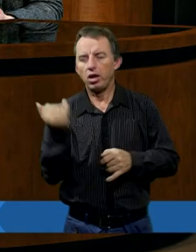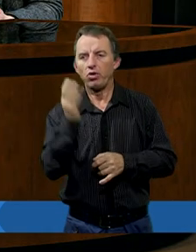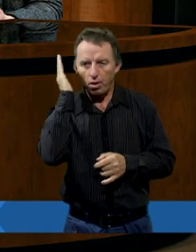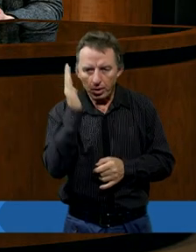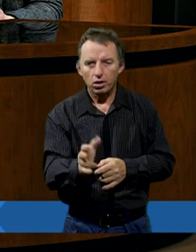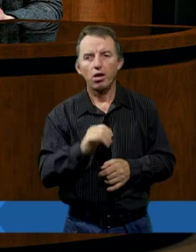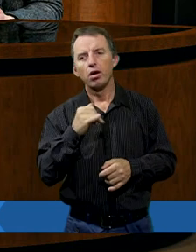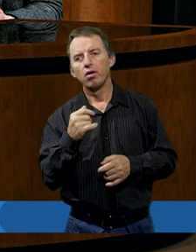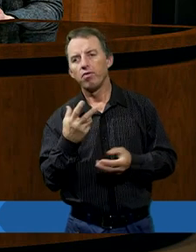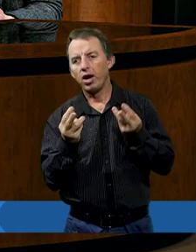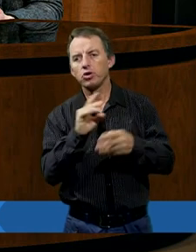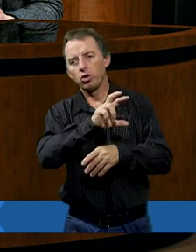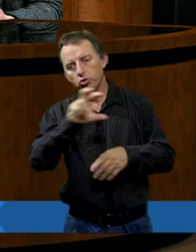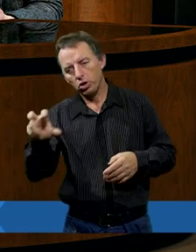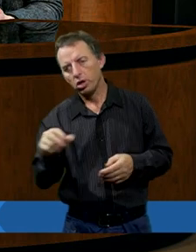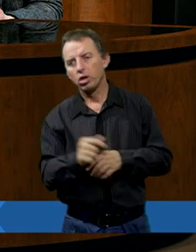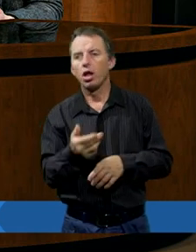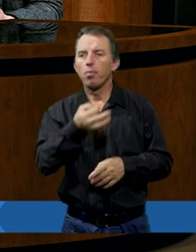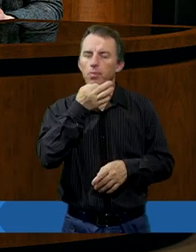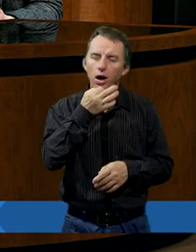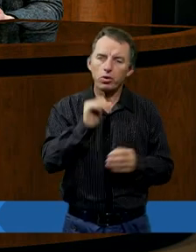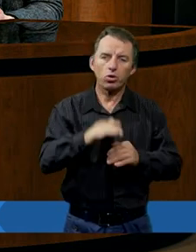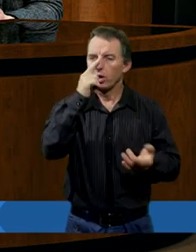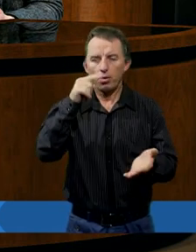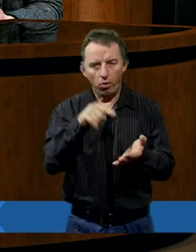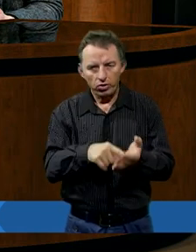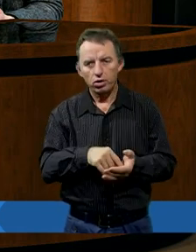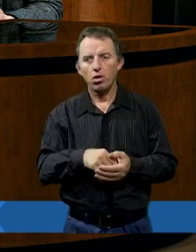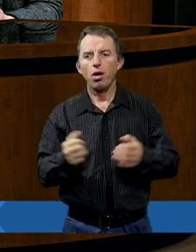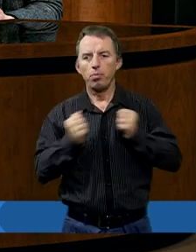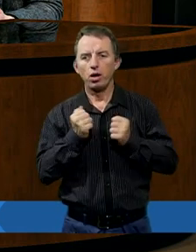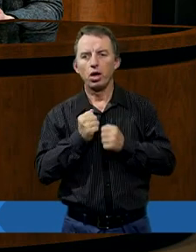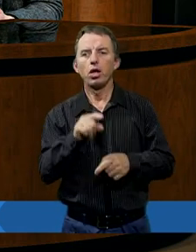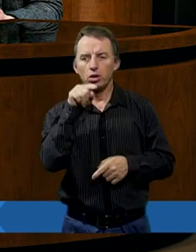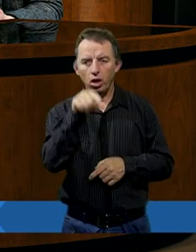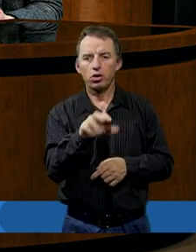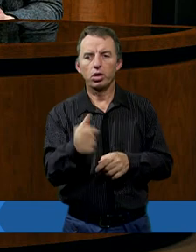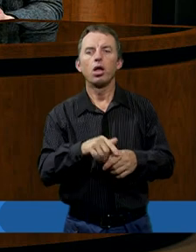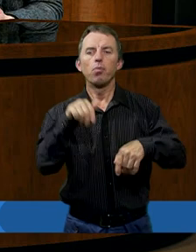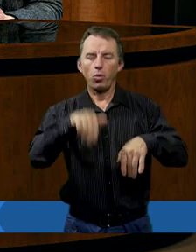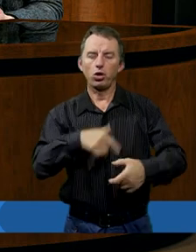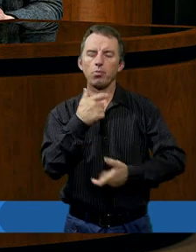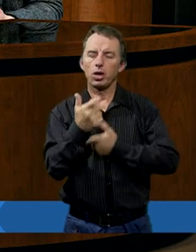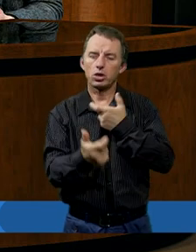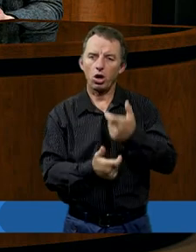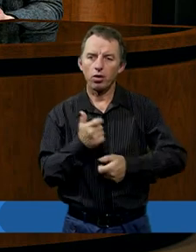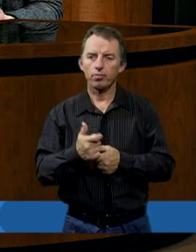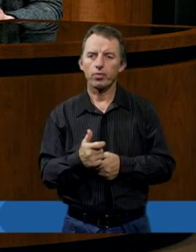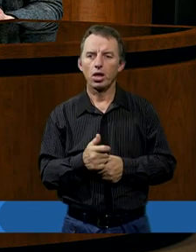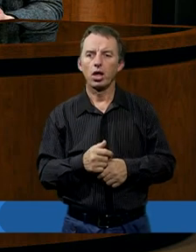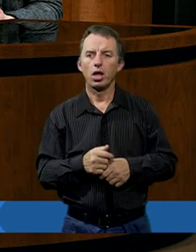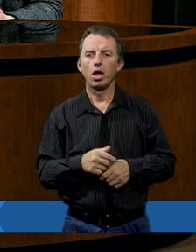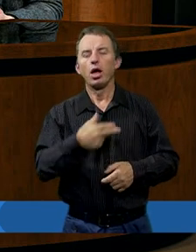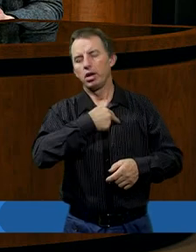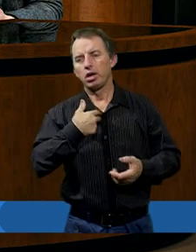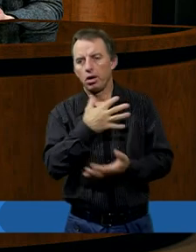Nieważne, czy będziemy sobie wmawiać, że nie powinniśmy się bać, ale ten strach w nas jest. Co możemy zrobić? Możemy